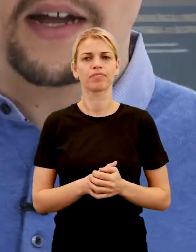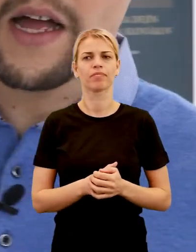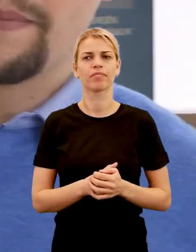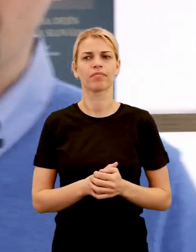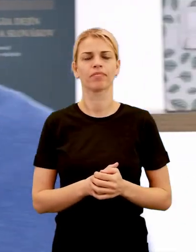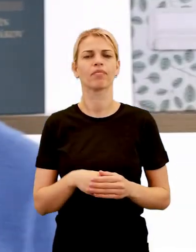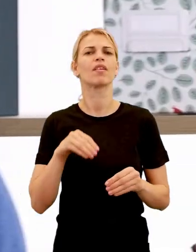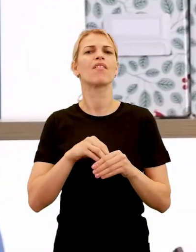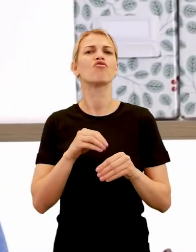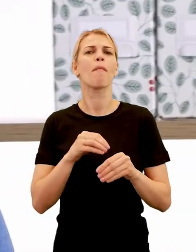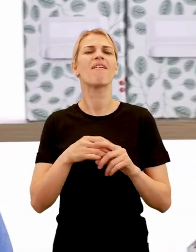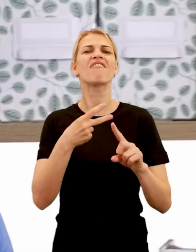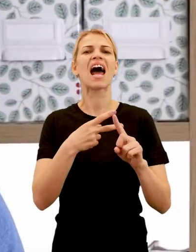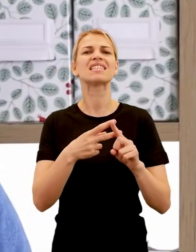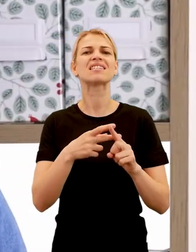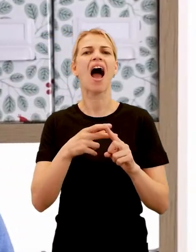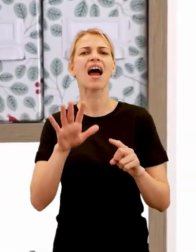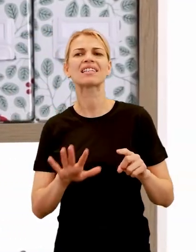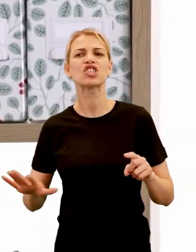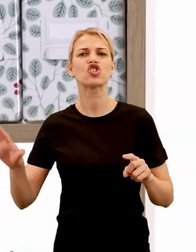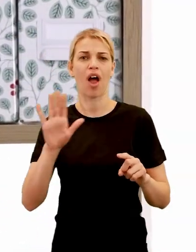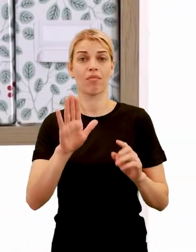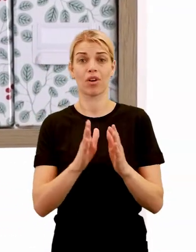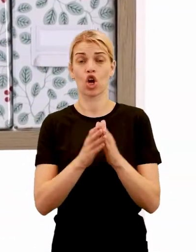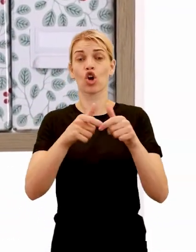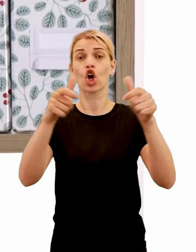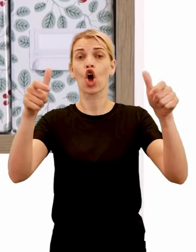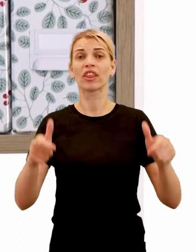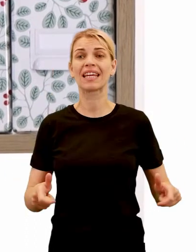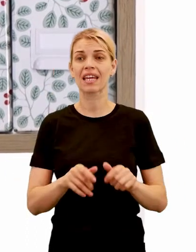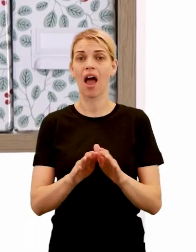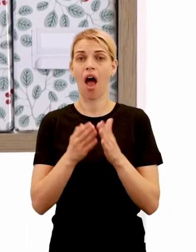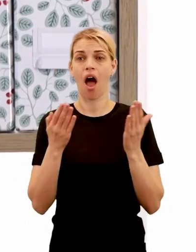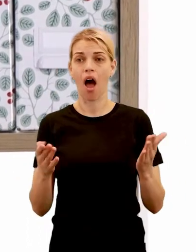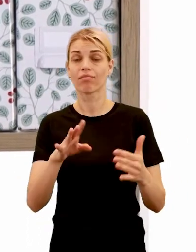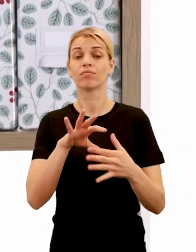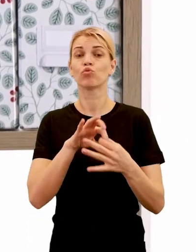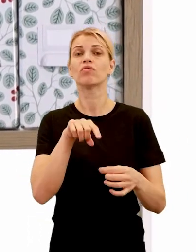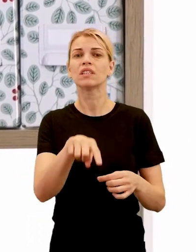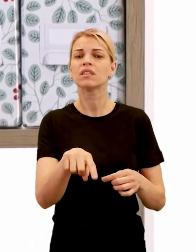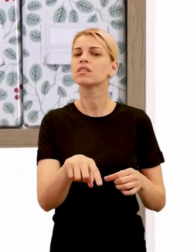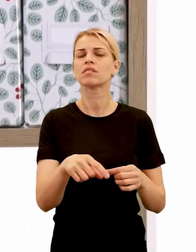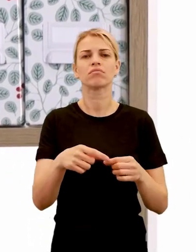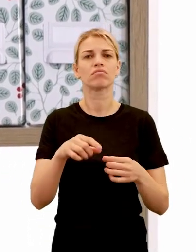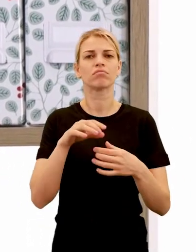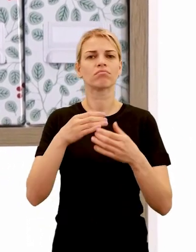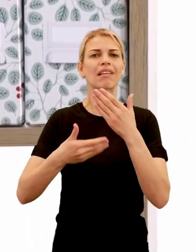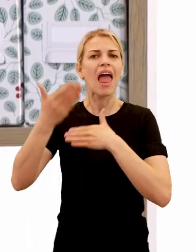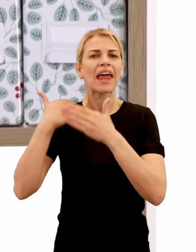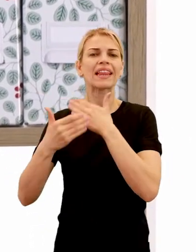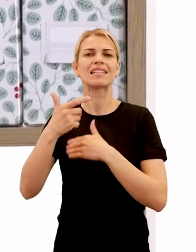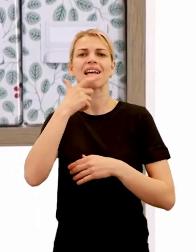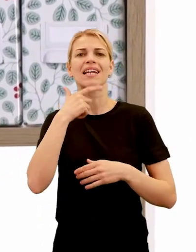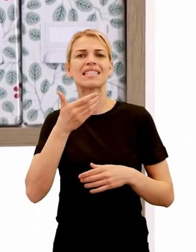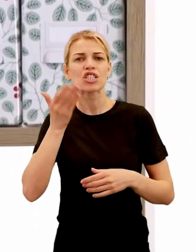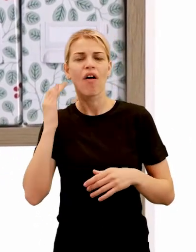Fredegara a práve táto jeho kronika, Fredegarova kronika sa nám stala základom pre poznávanie dejin starých Slovanov